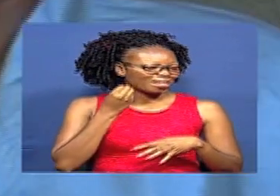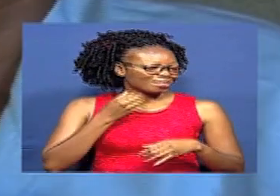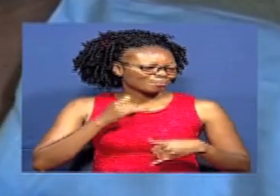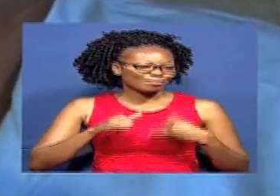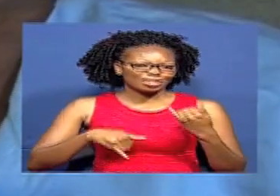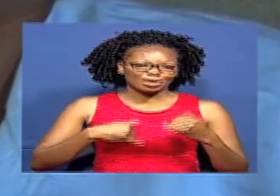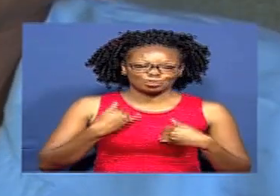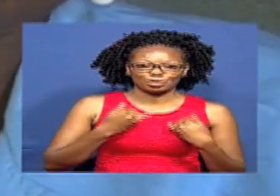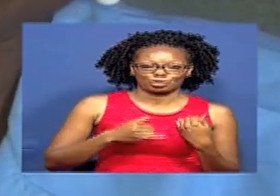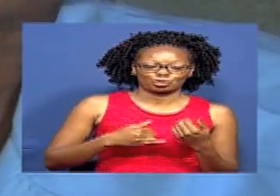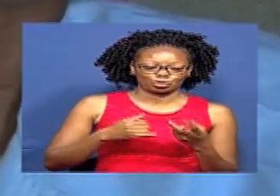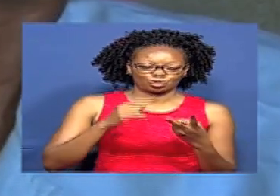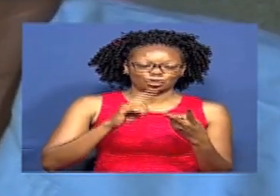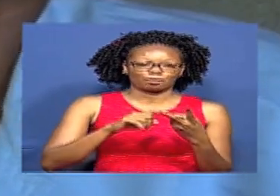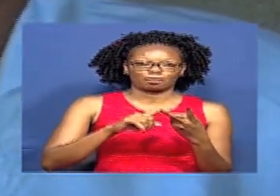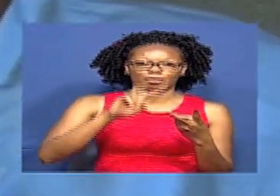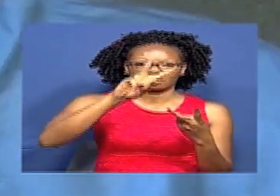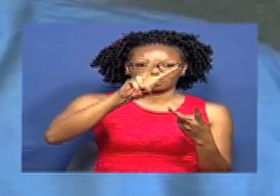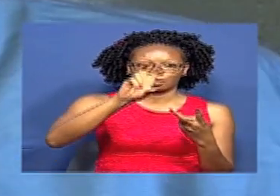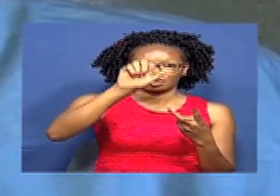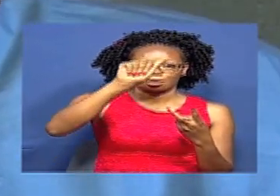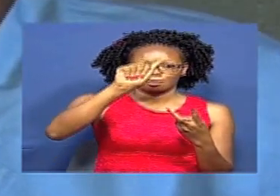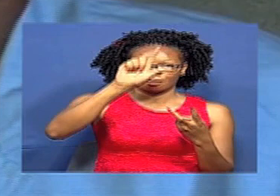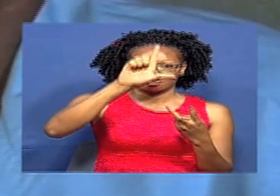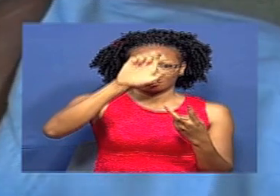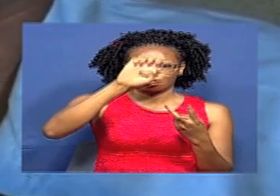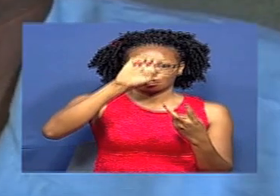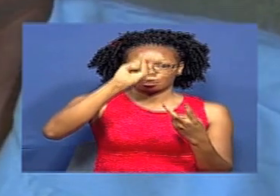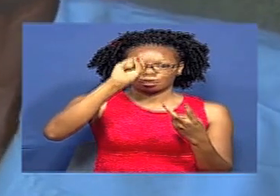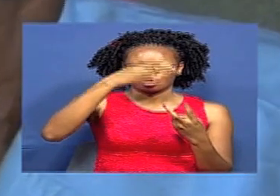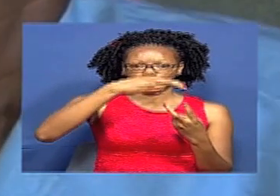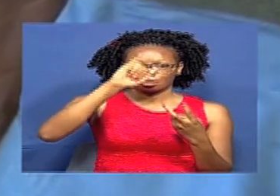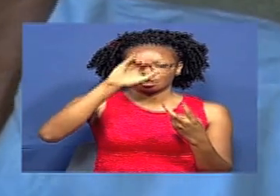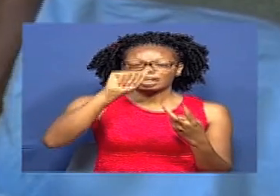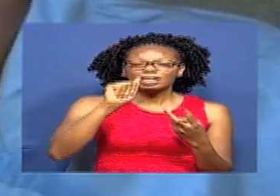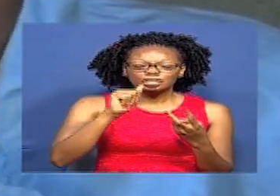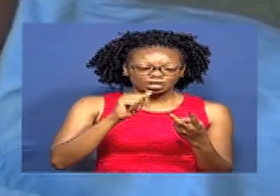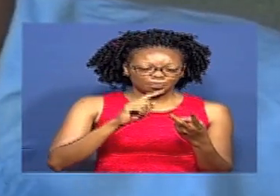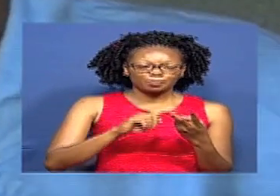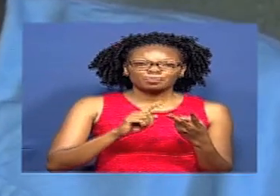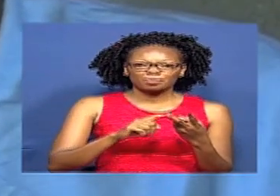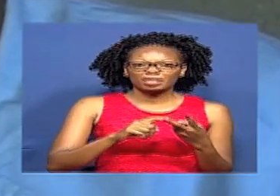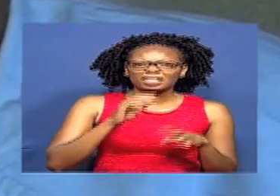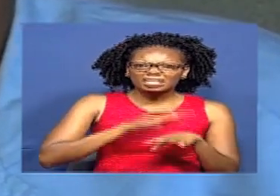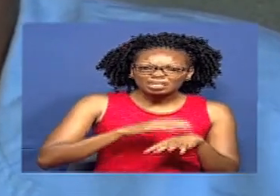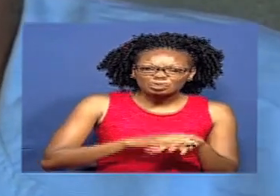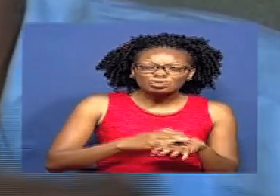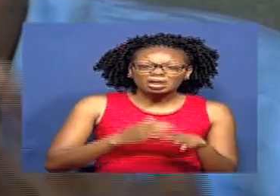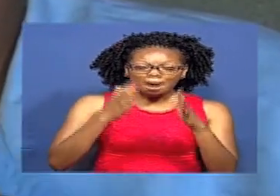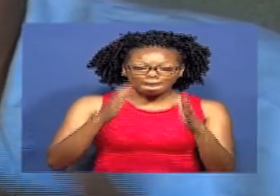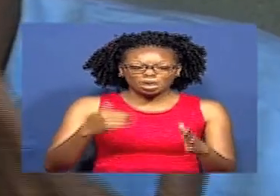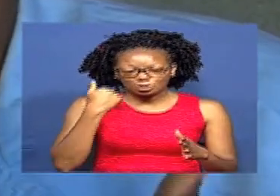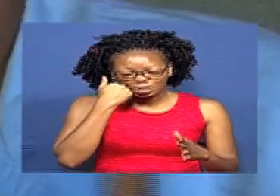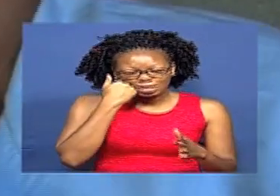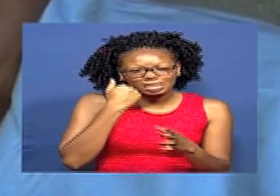Tunahile ya kufuata Inaitu ovalesha Iyo inambegu Na ni inapendo sana na wagonjwa Sana